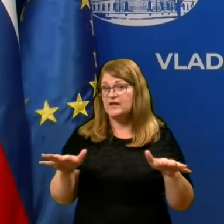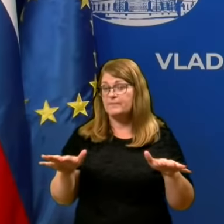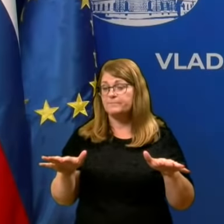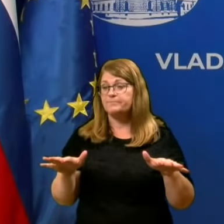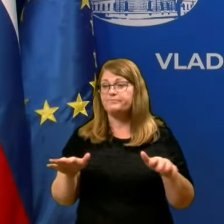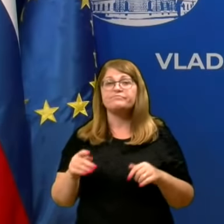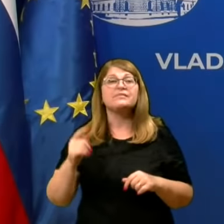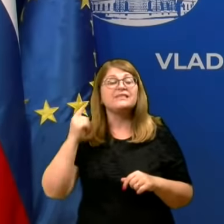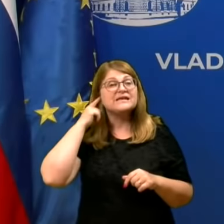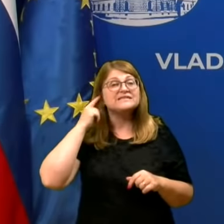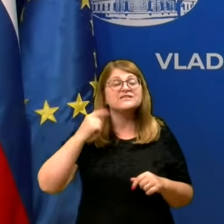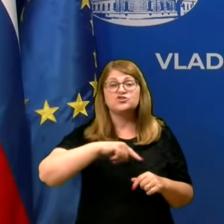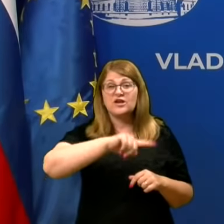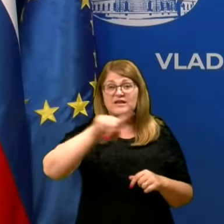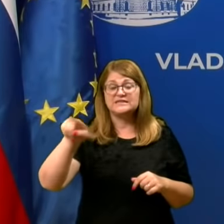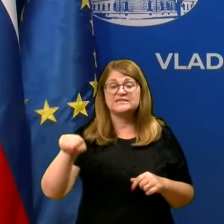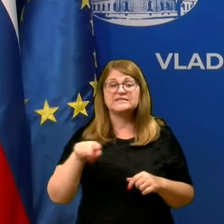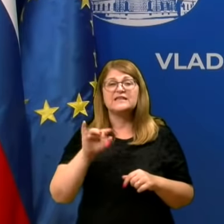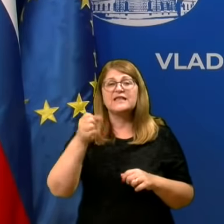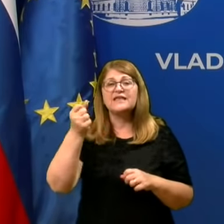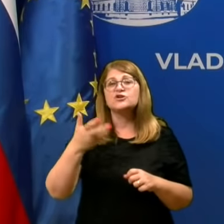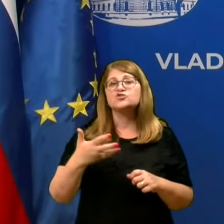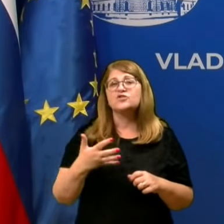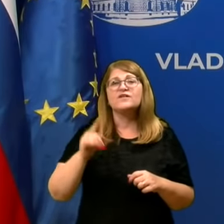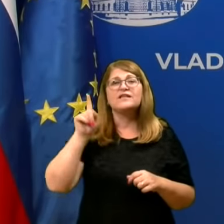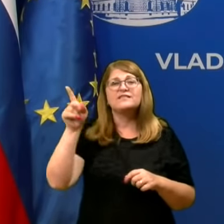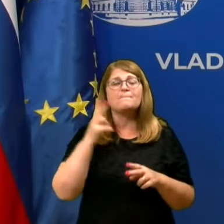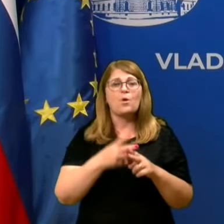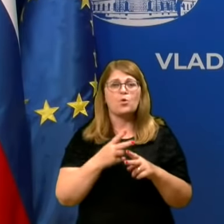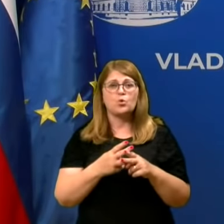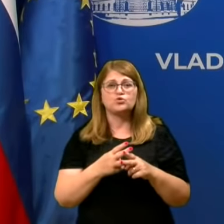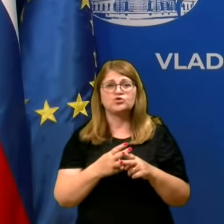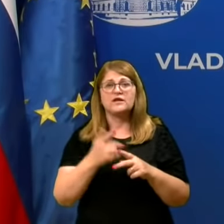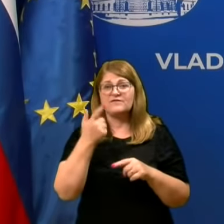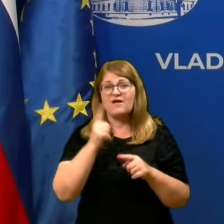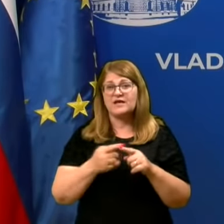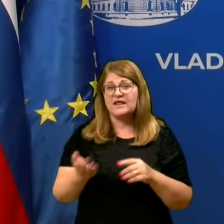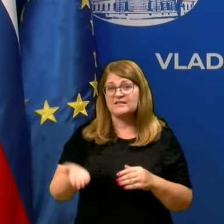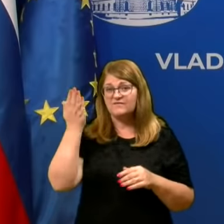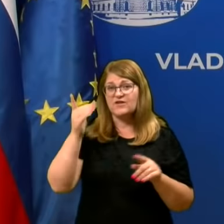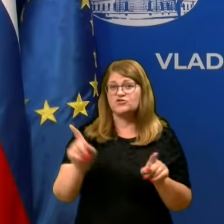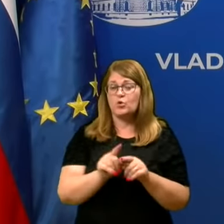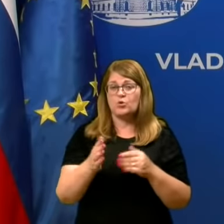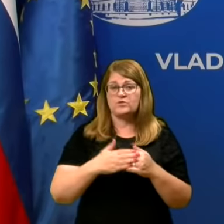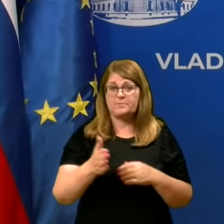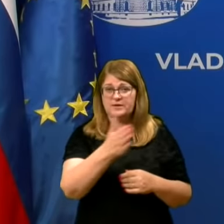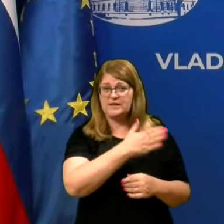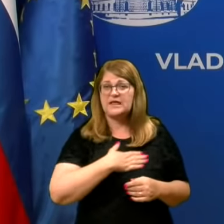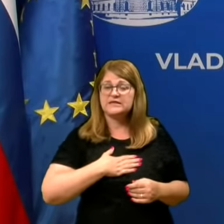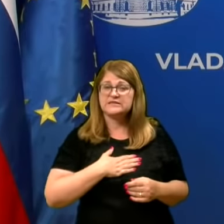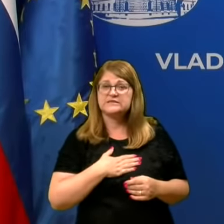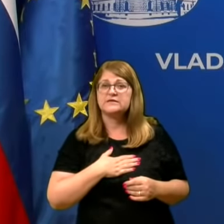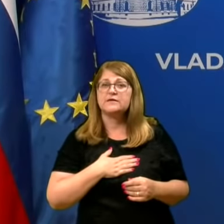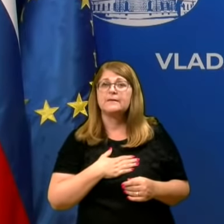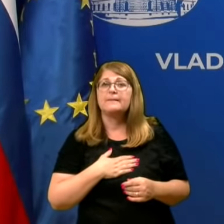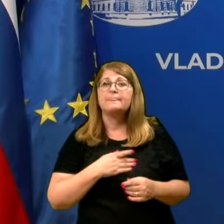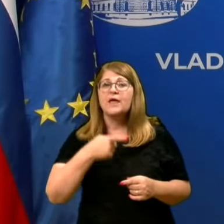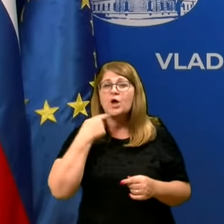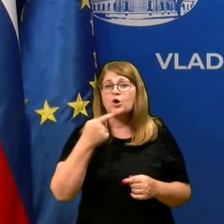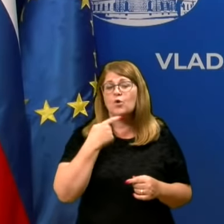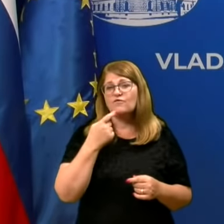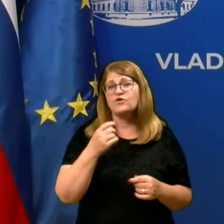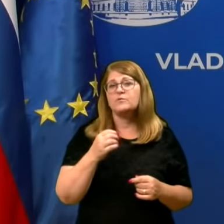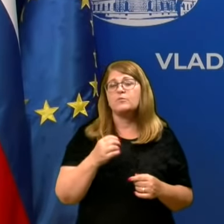Slišali ste, da je število tam okuženih je dvakrat večje kot pri nas. Govorimo o kumulativnih